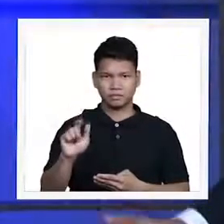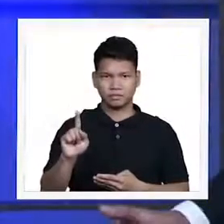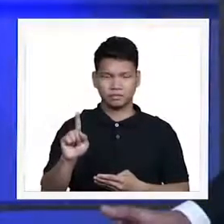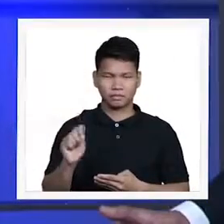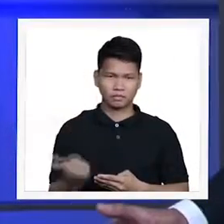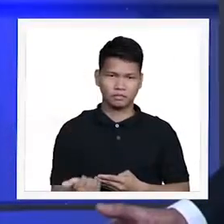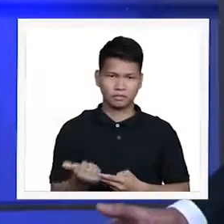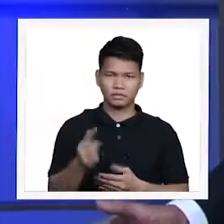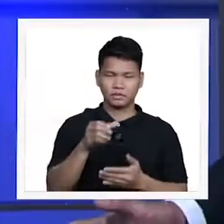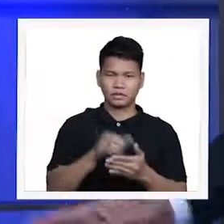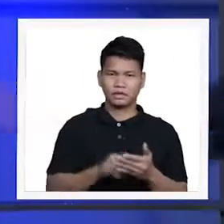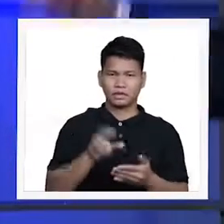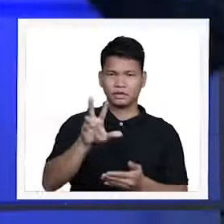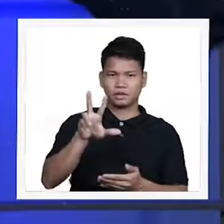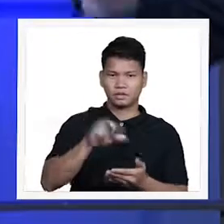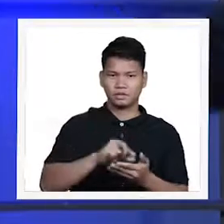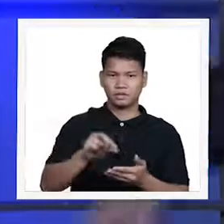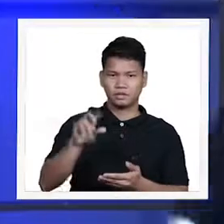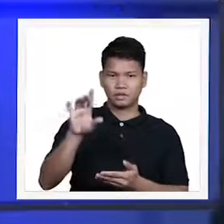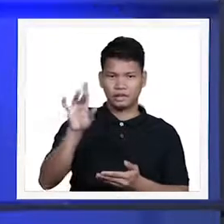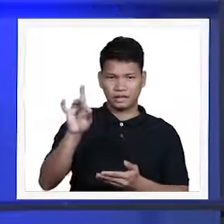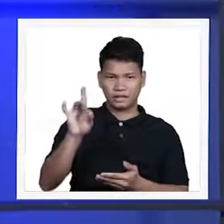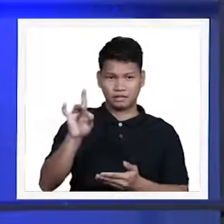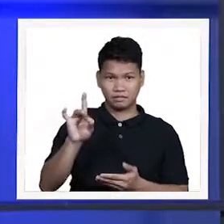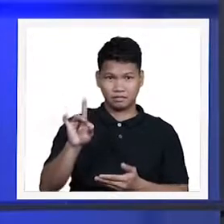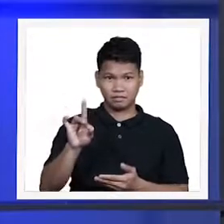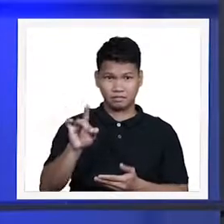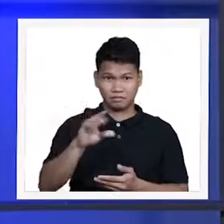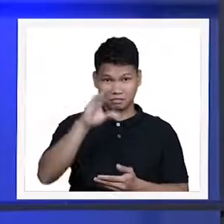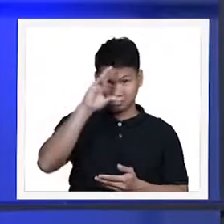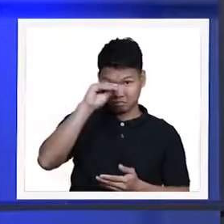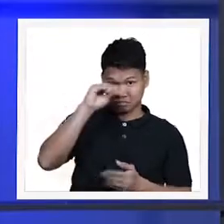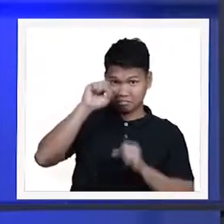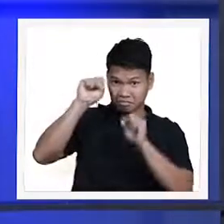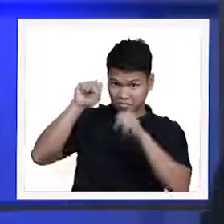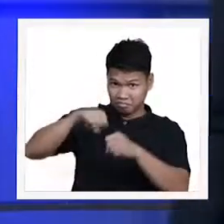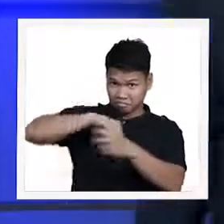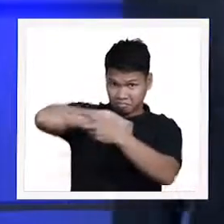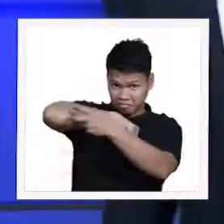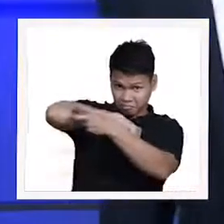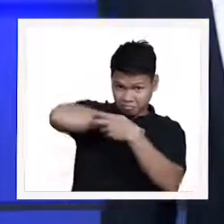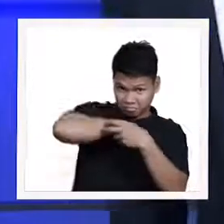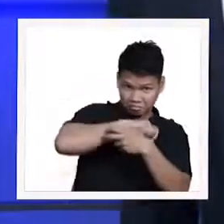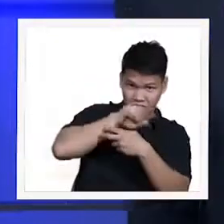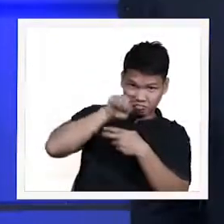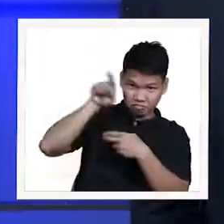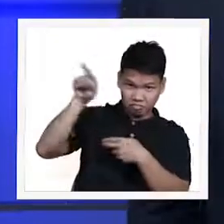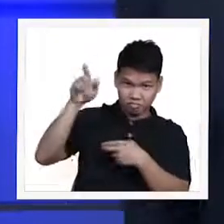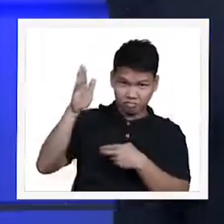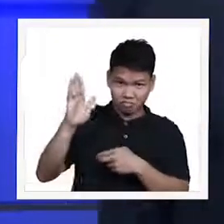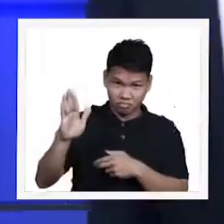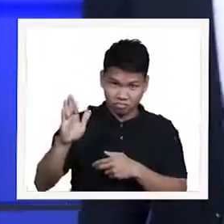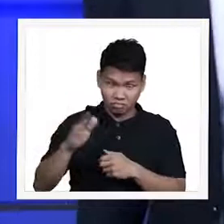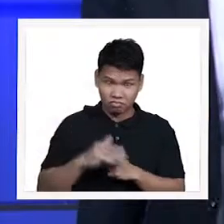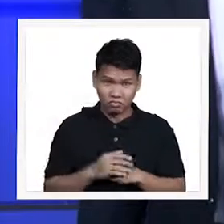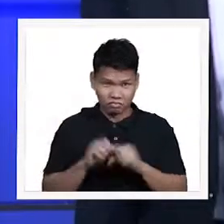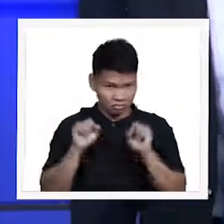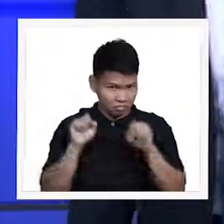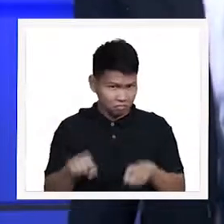tanong will a man rob God? magnanakaw ba ang tao sa Diyos?